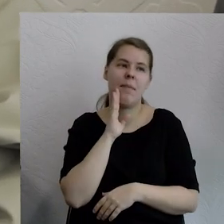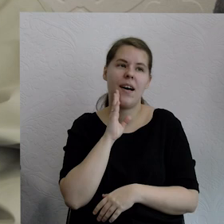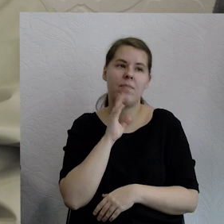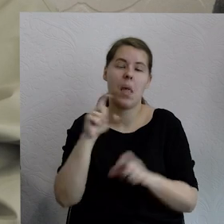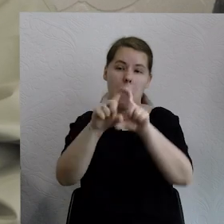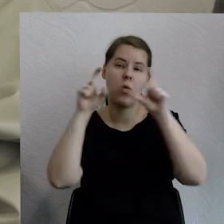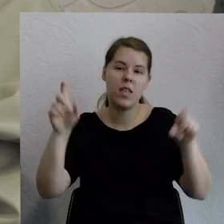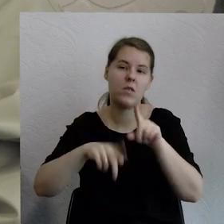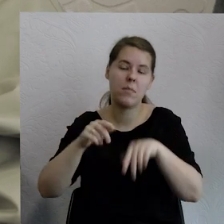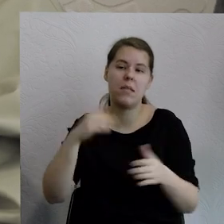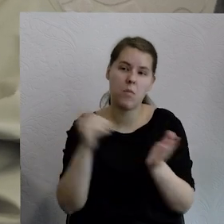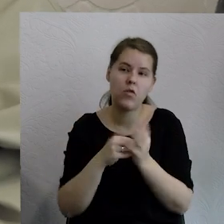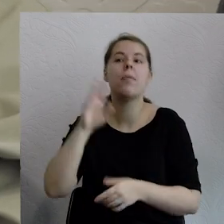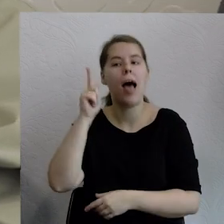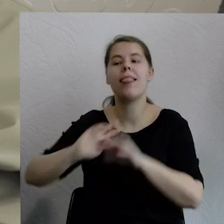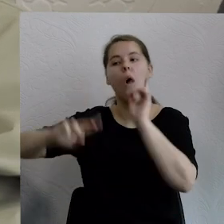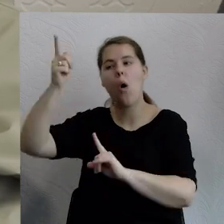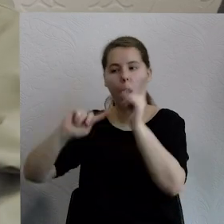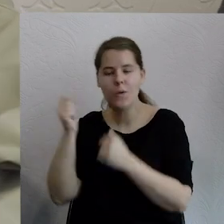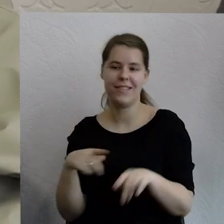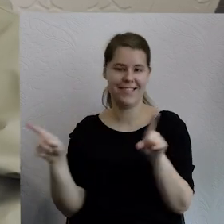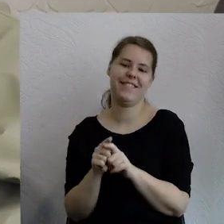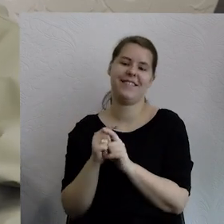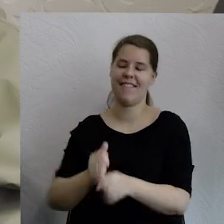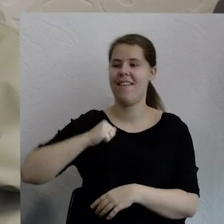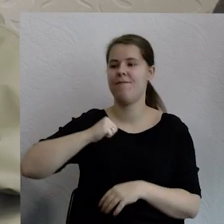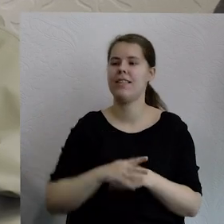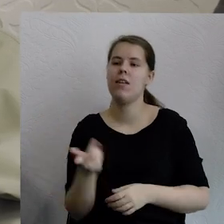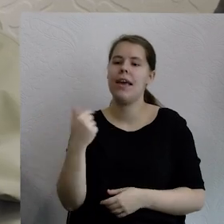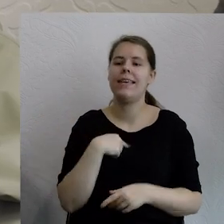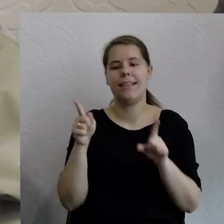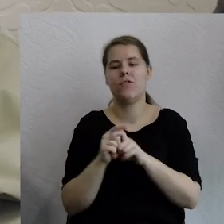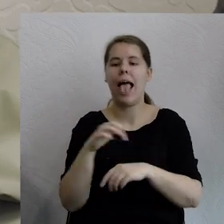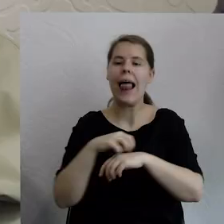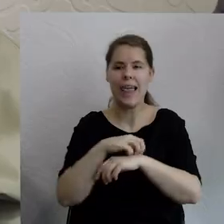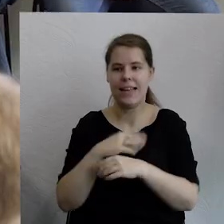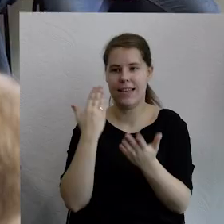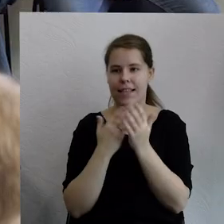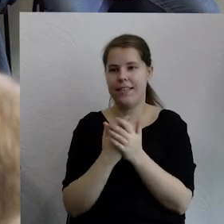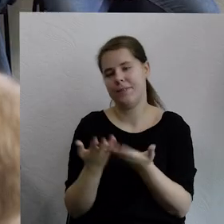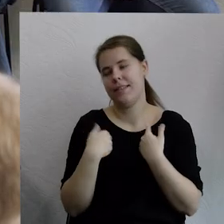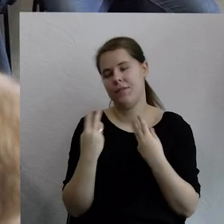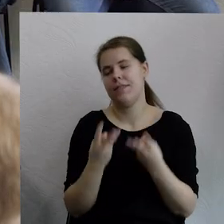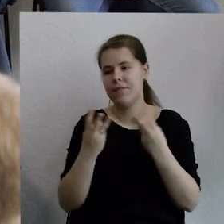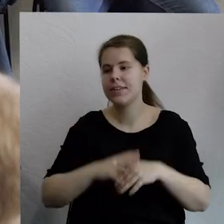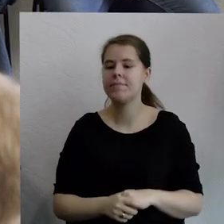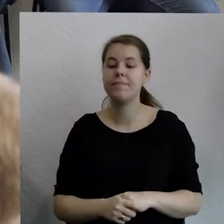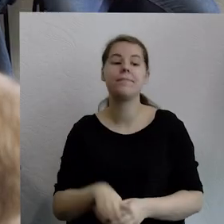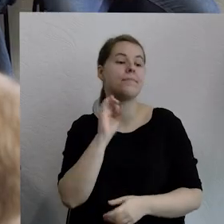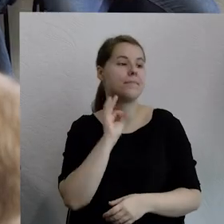Ale ogród też spoko. Jestem alergiczką, więc raczej myślę w kategoriach pomieszczeń. Okej. To